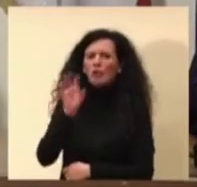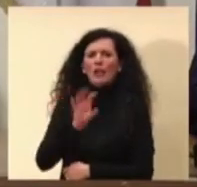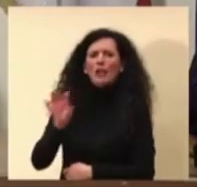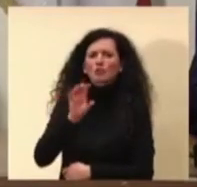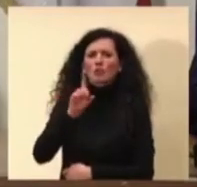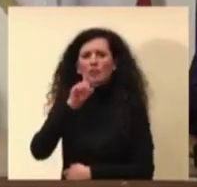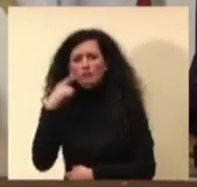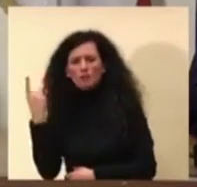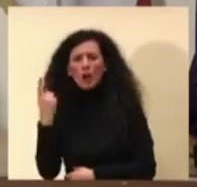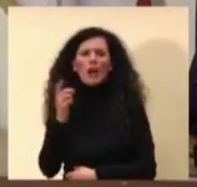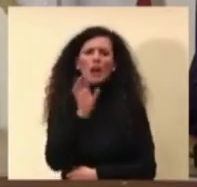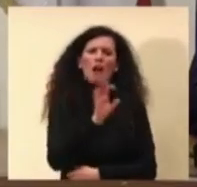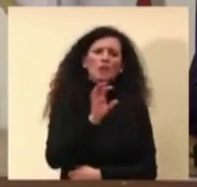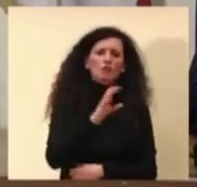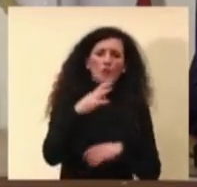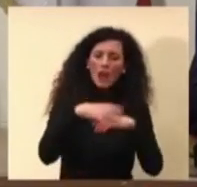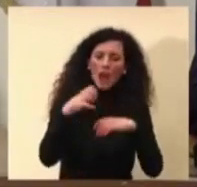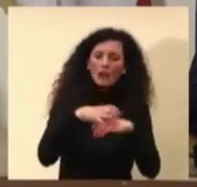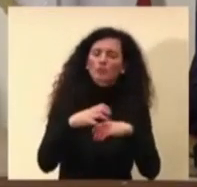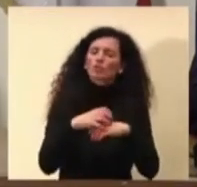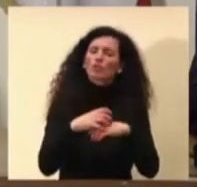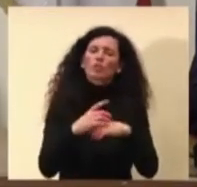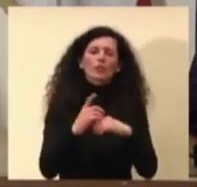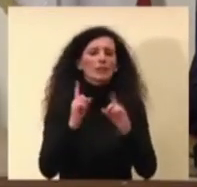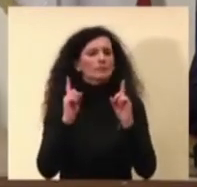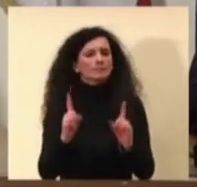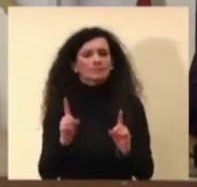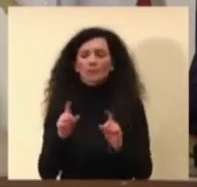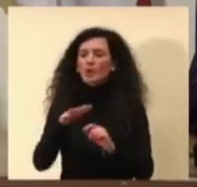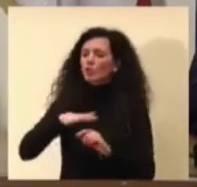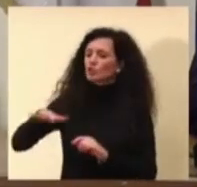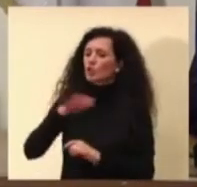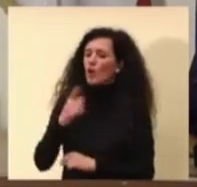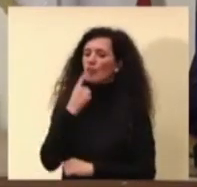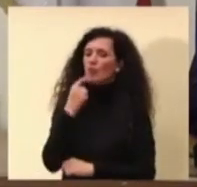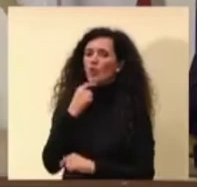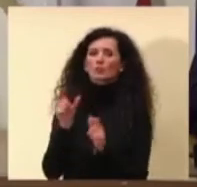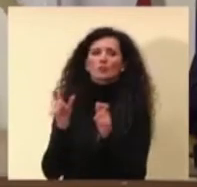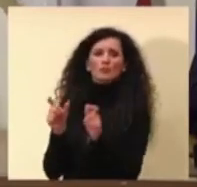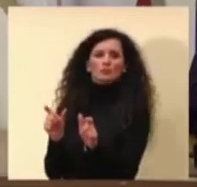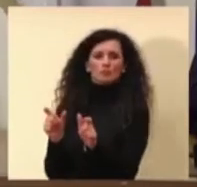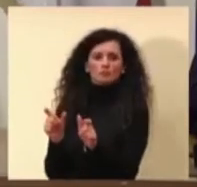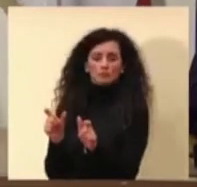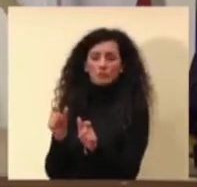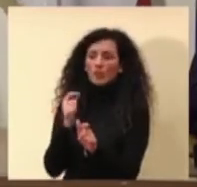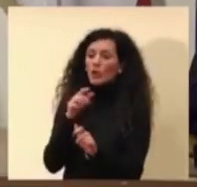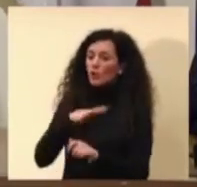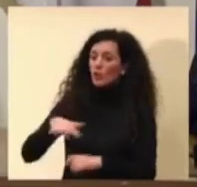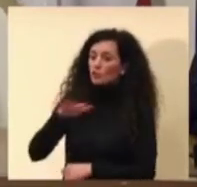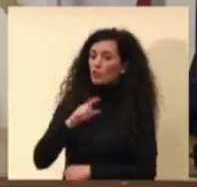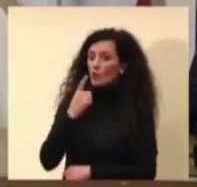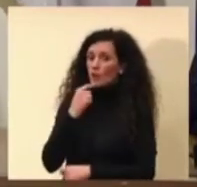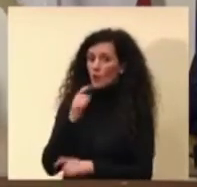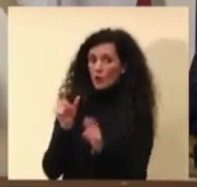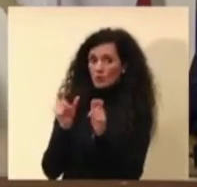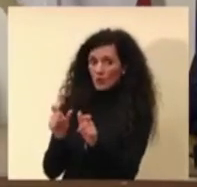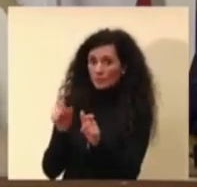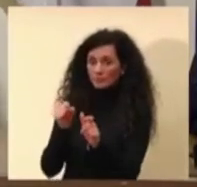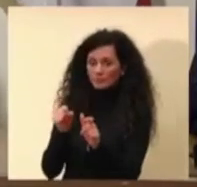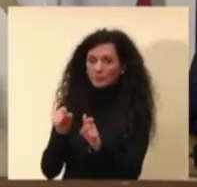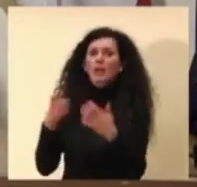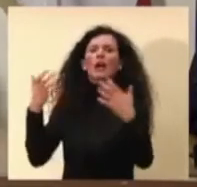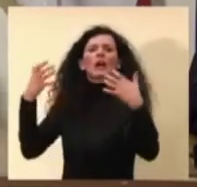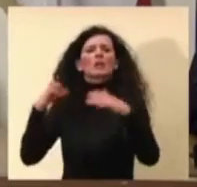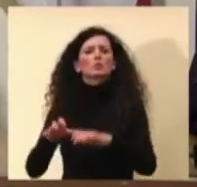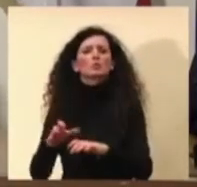sia arancione, vanno fatte delle zone rosse. Zone rosse che evidentemente riducono molto sia il